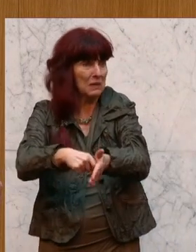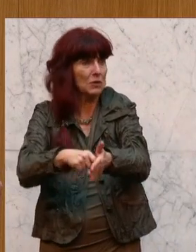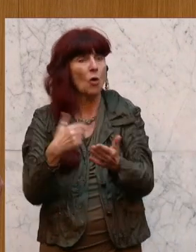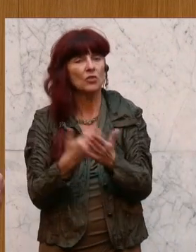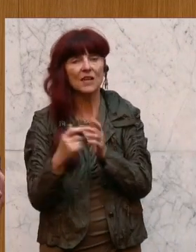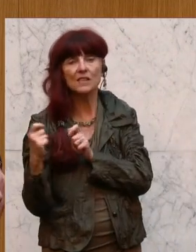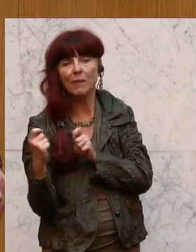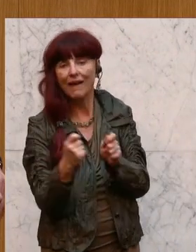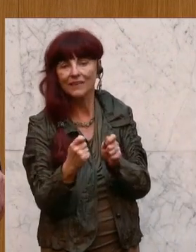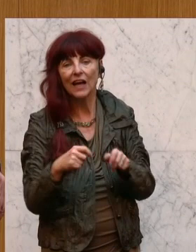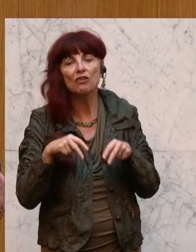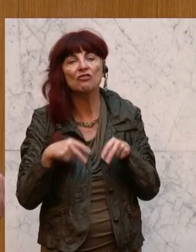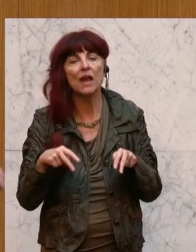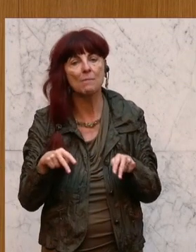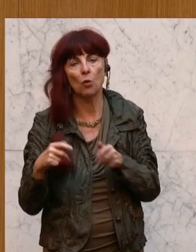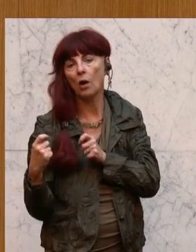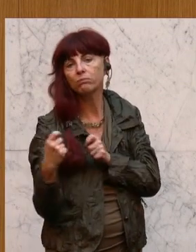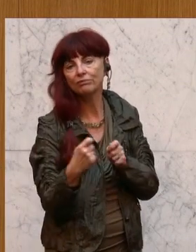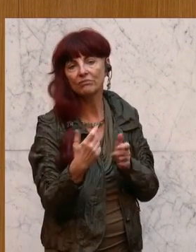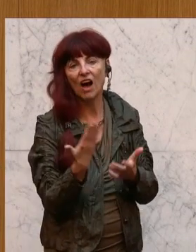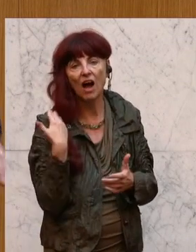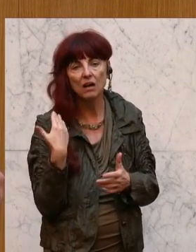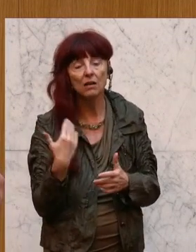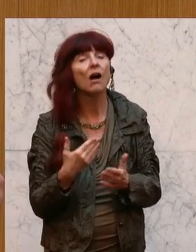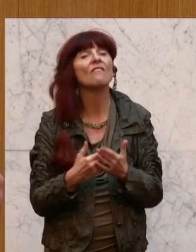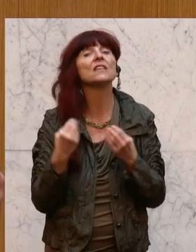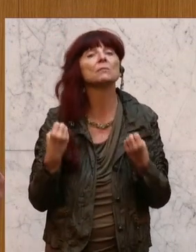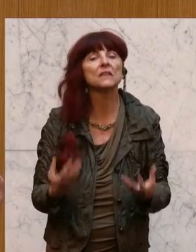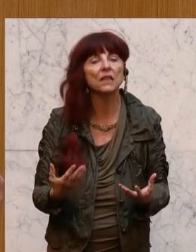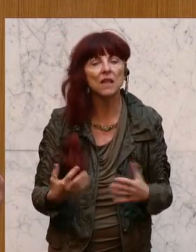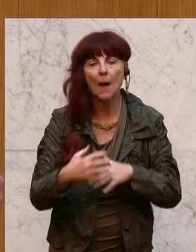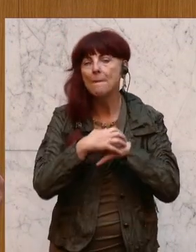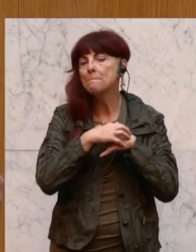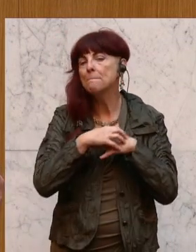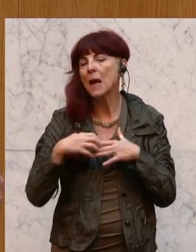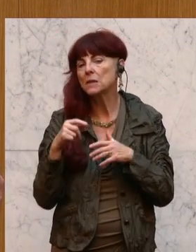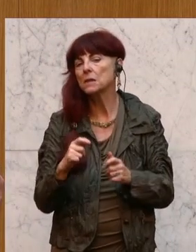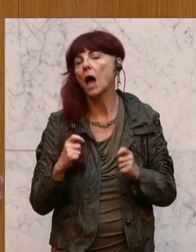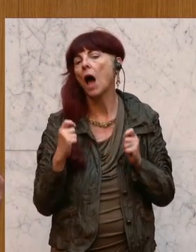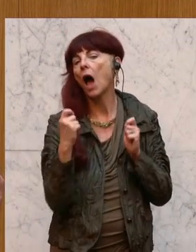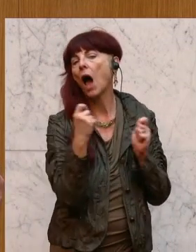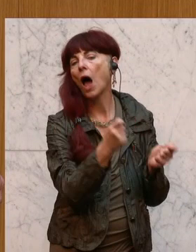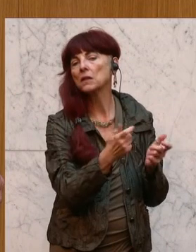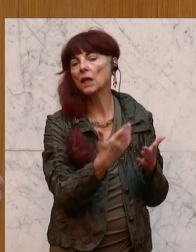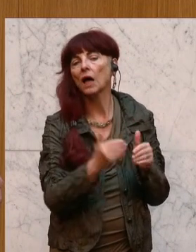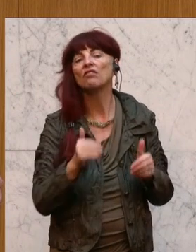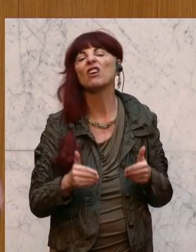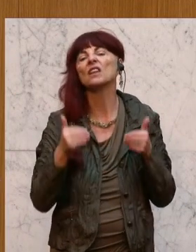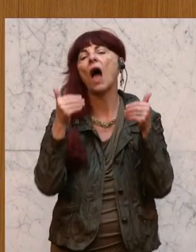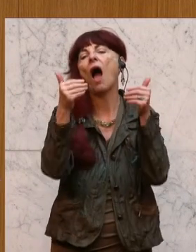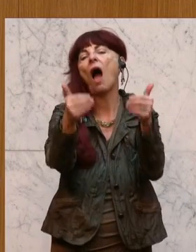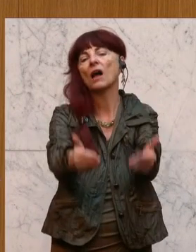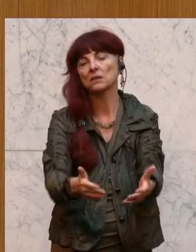Antrag dazu im Februar eingebracht. Und was ist passiert? Im März wurde der Antrag durch die Regierungsfraktionen vertagt.